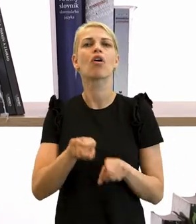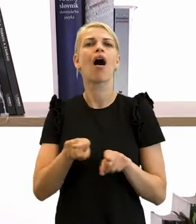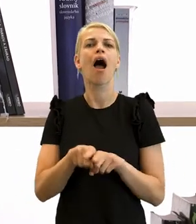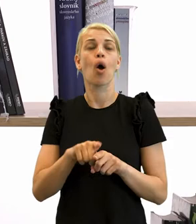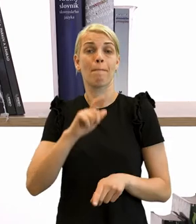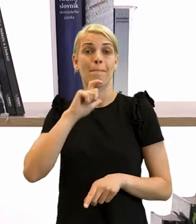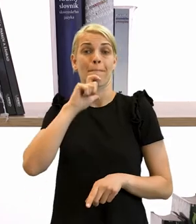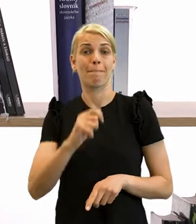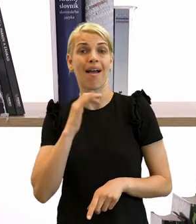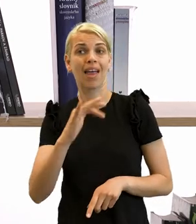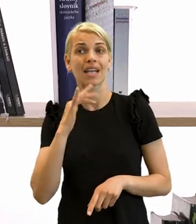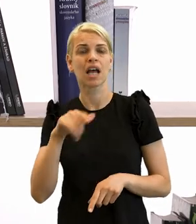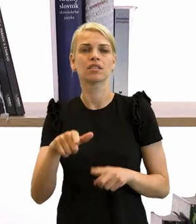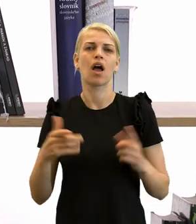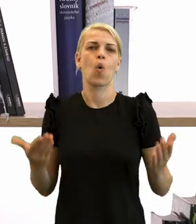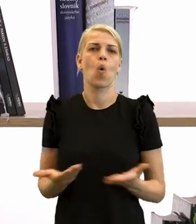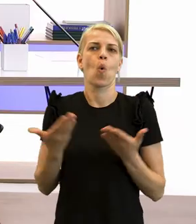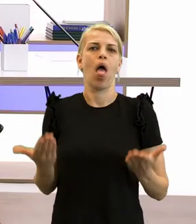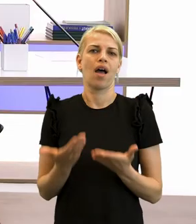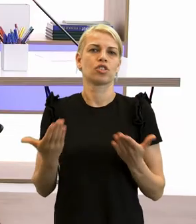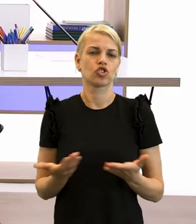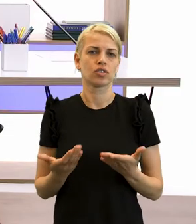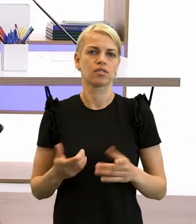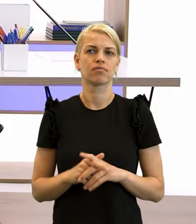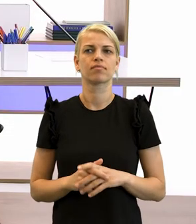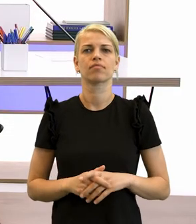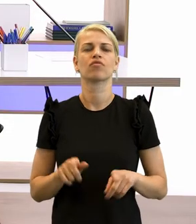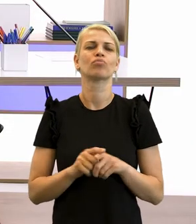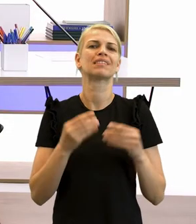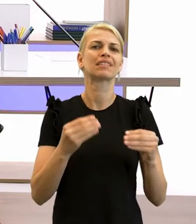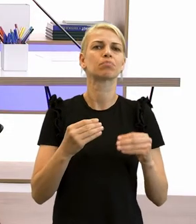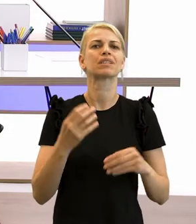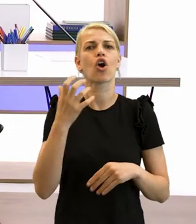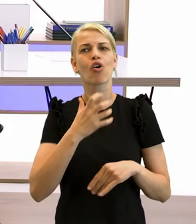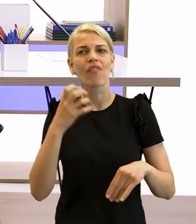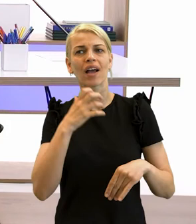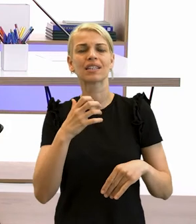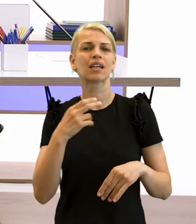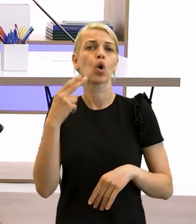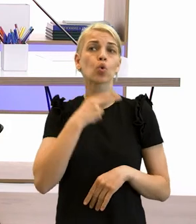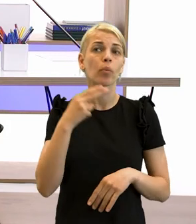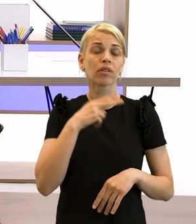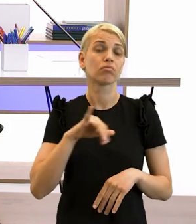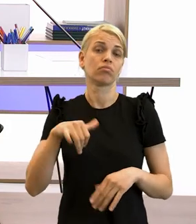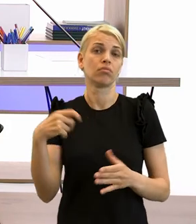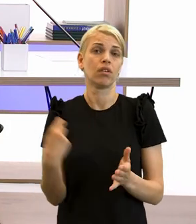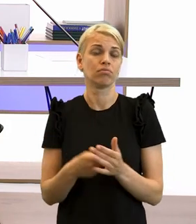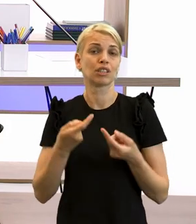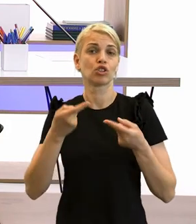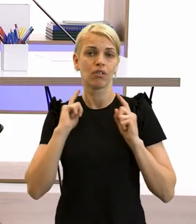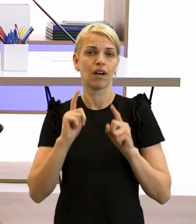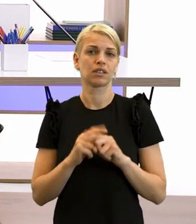maďarizácia ostatných národov Uhorska, ako boli Srby, Chorváti alebo Rumúni a medzi nimi aj